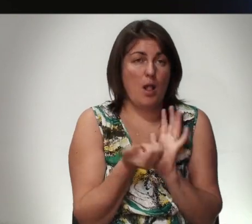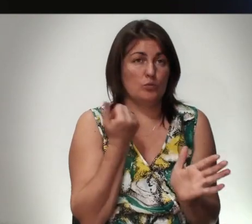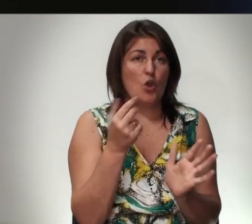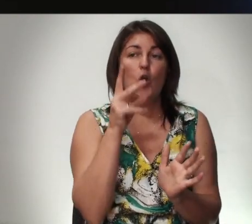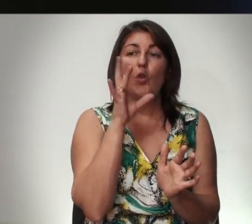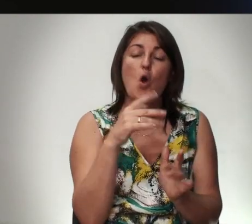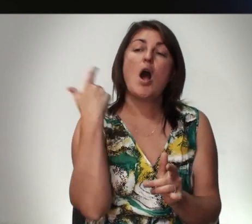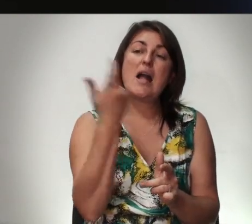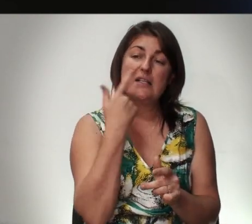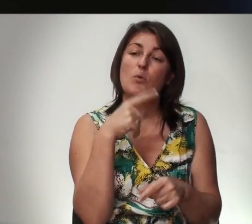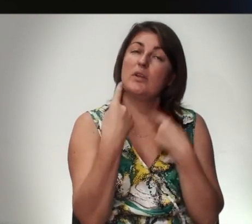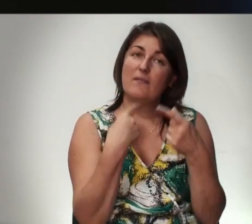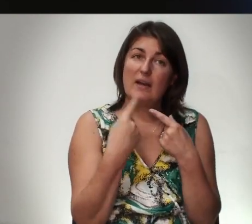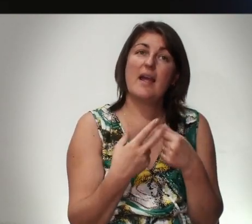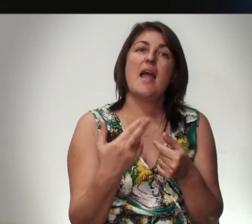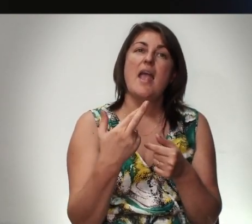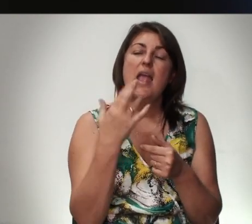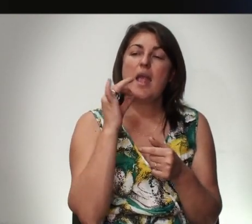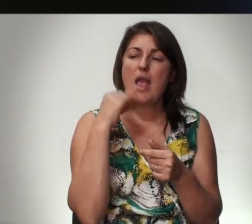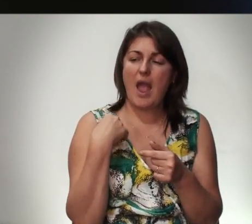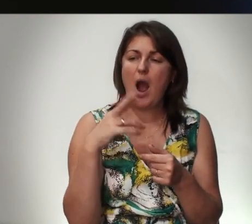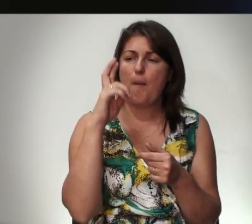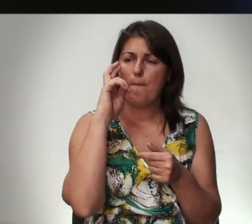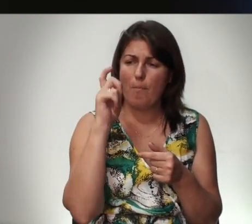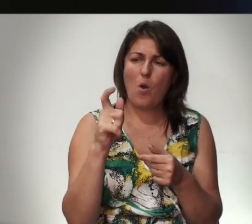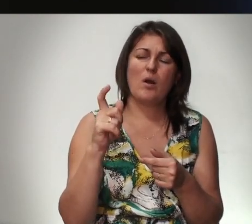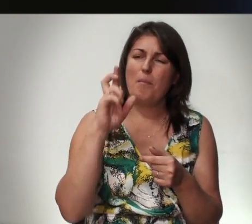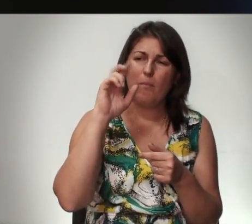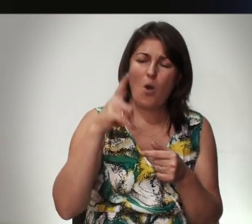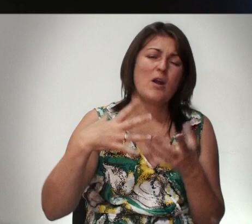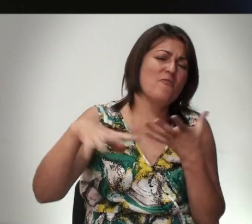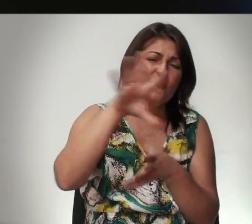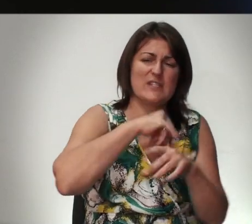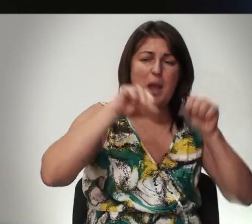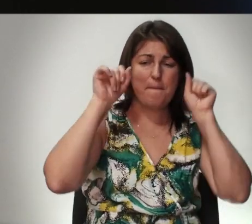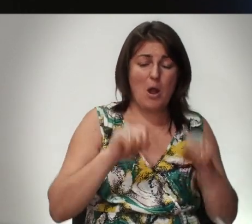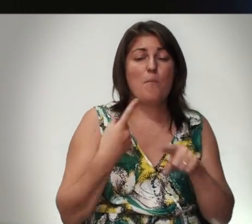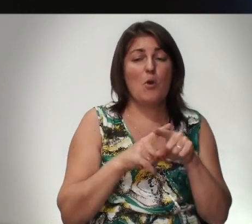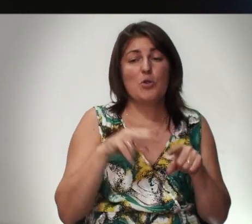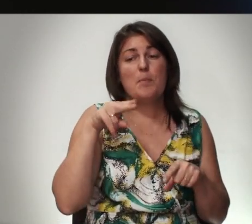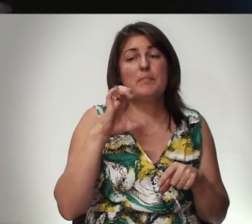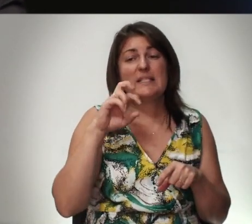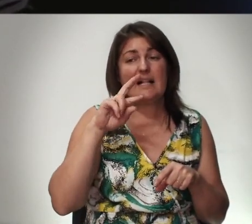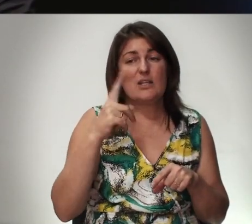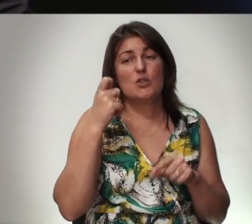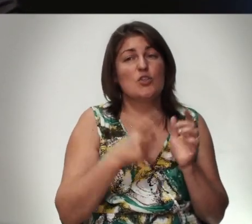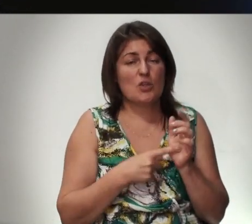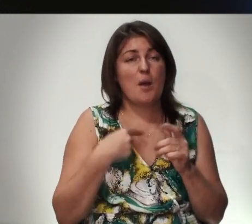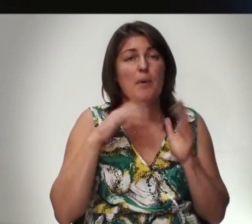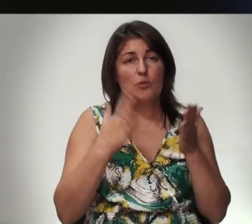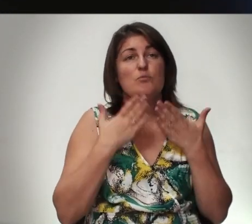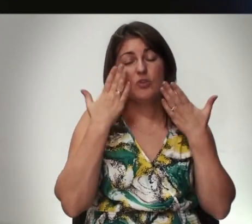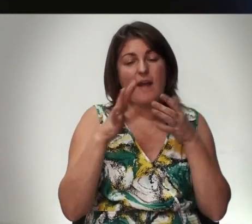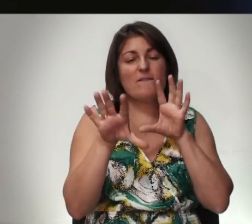Но Господь говорит Я Бог Всемогущий Поэтому Псалтирь 106 Мы будем